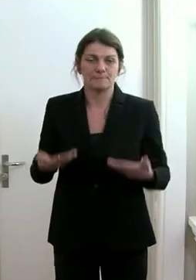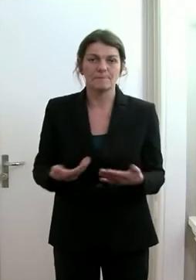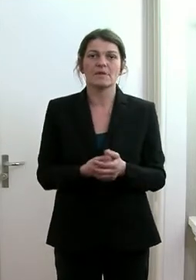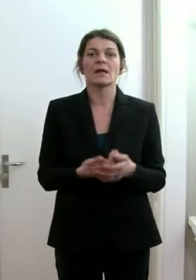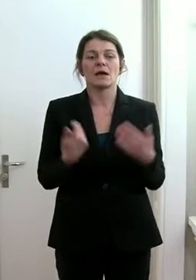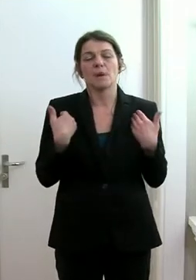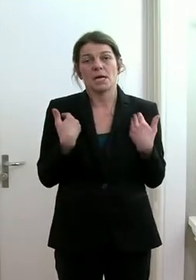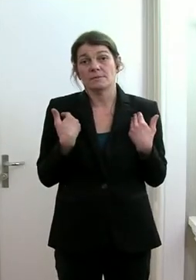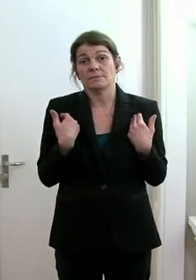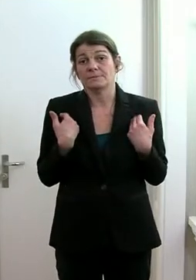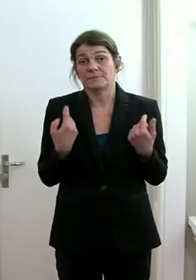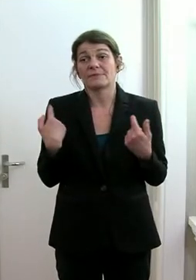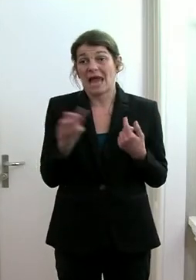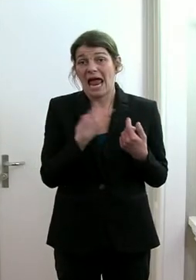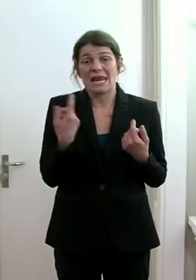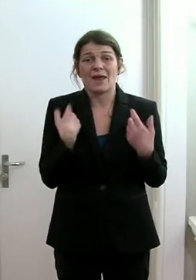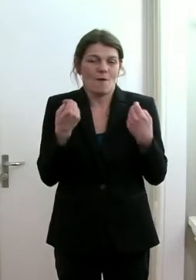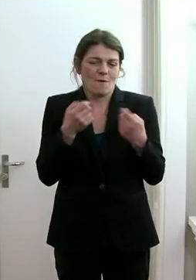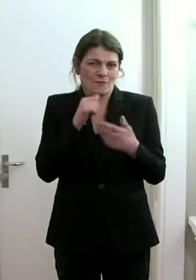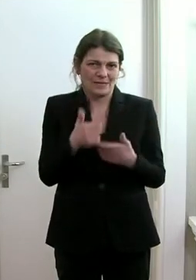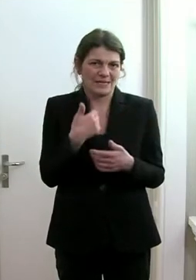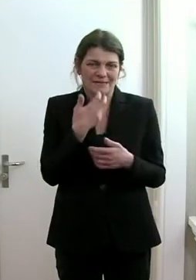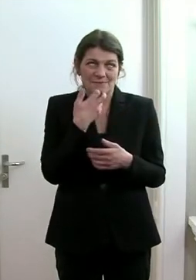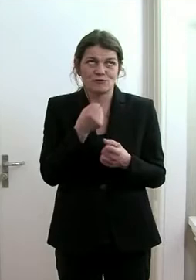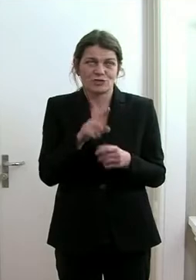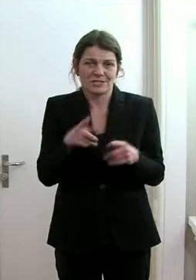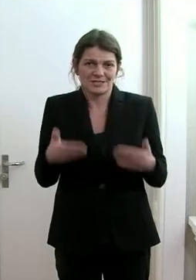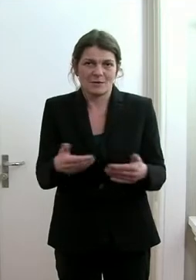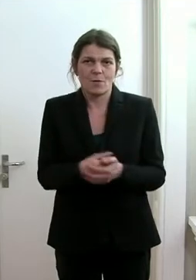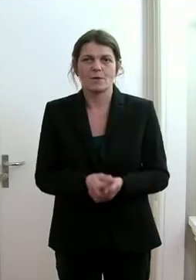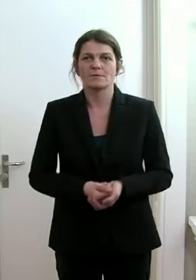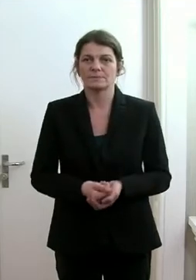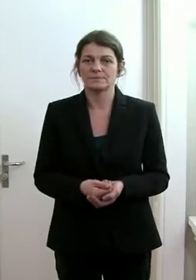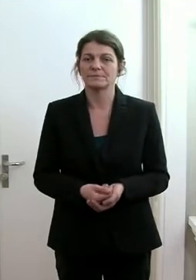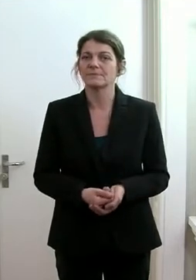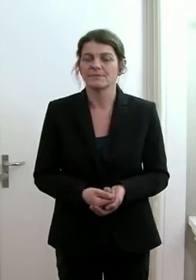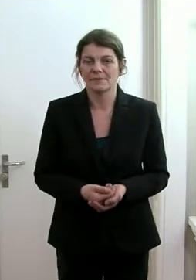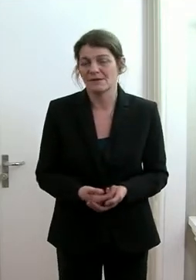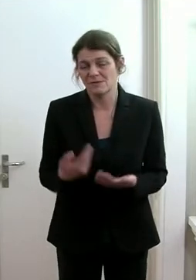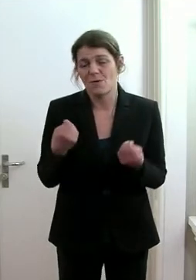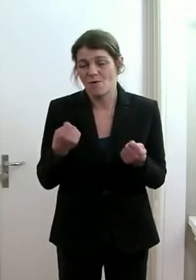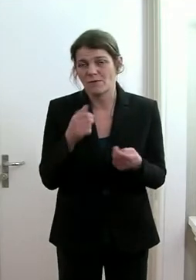wir alle nicht ausgehen möchten und das auch nicht hoffen.